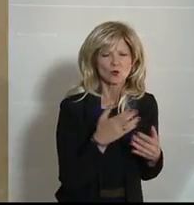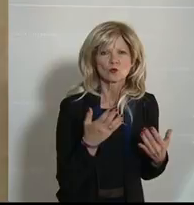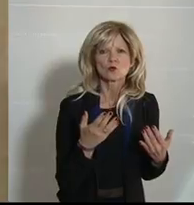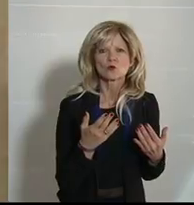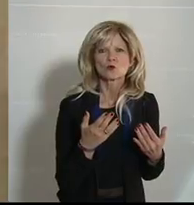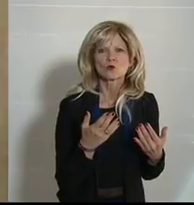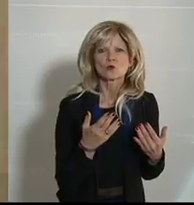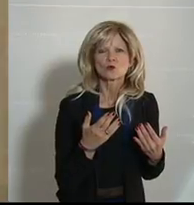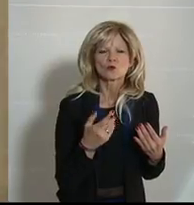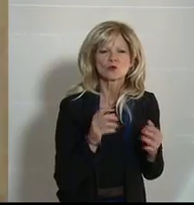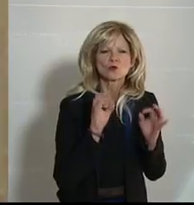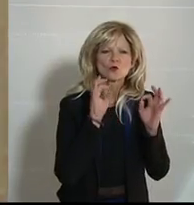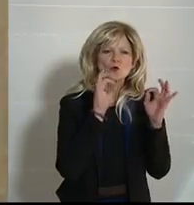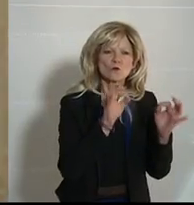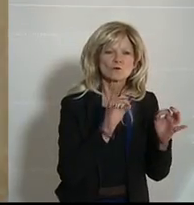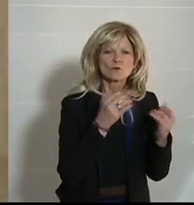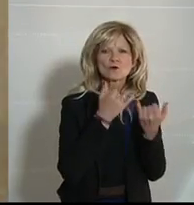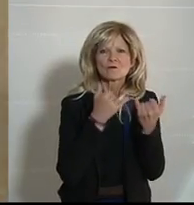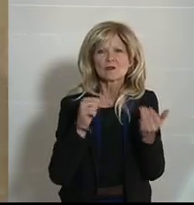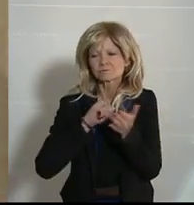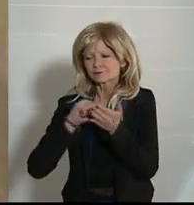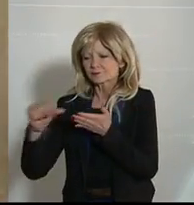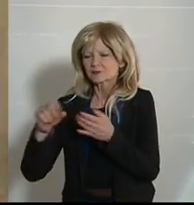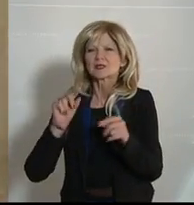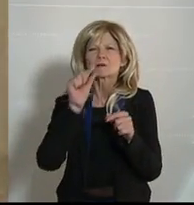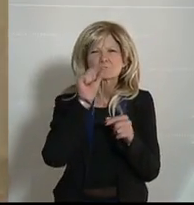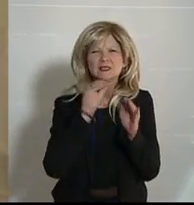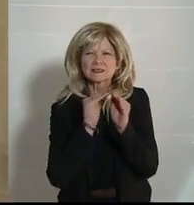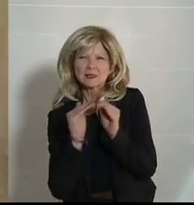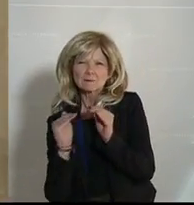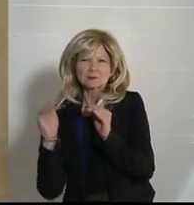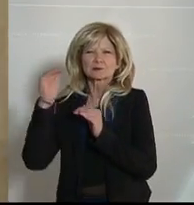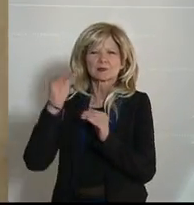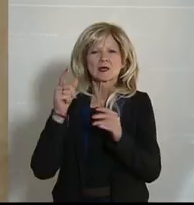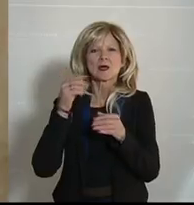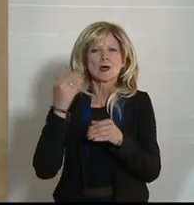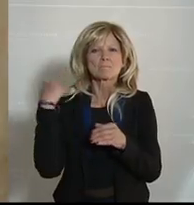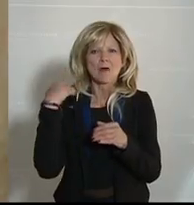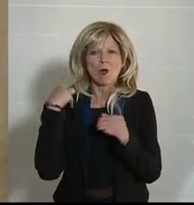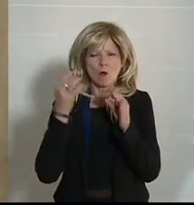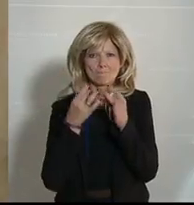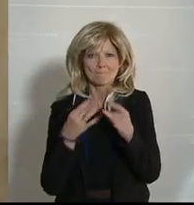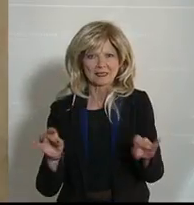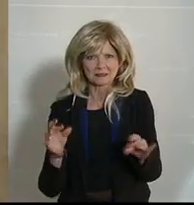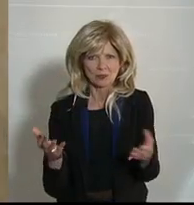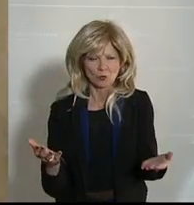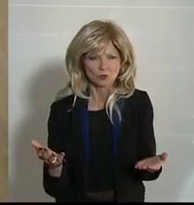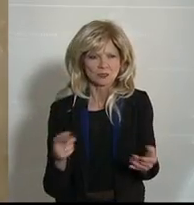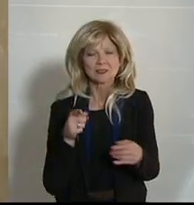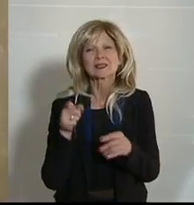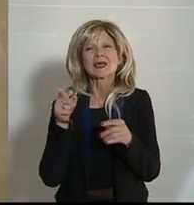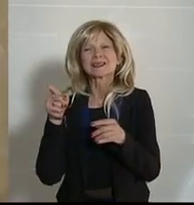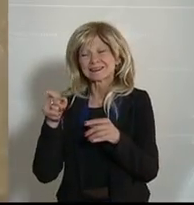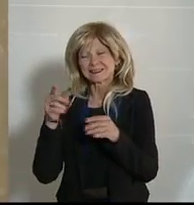bescheidene Anhebung der Bauernpensionen. Diese Bauernpensionen, von denen wir hier reden, werden auch